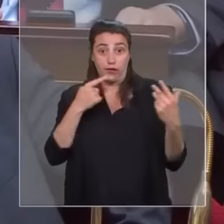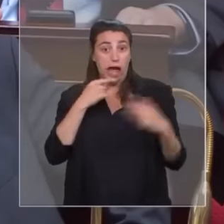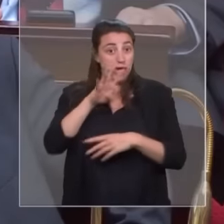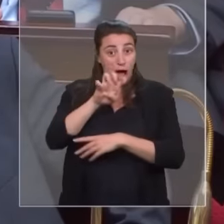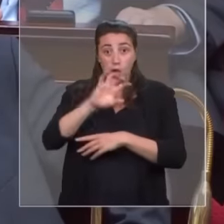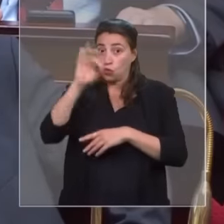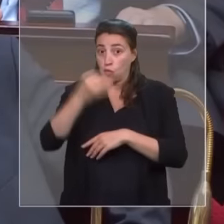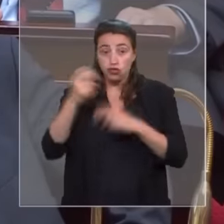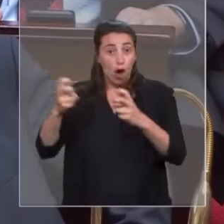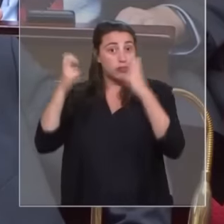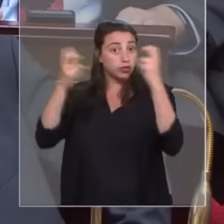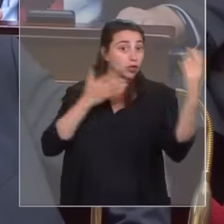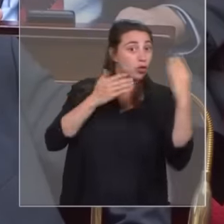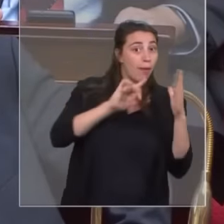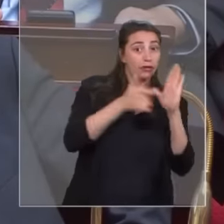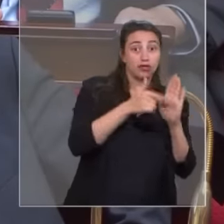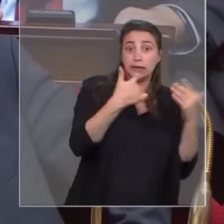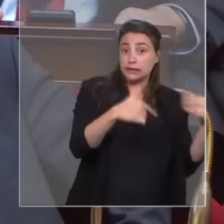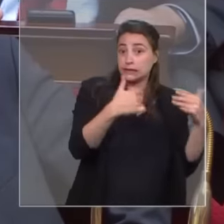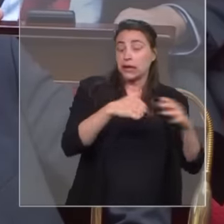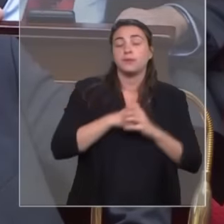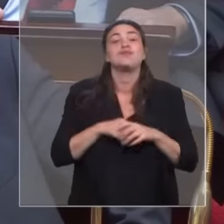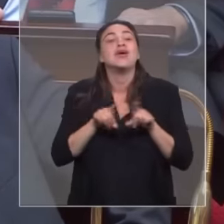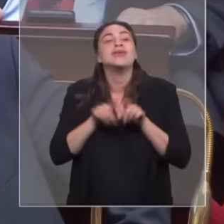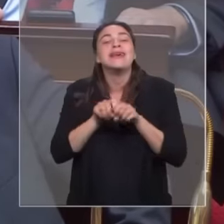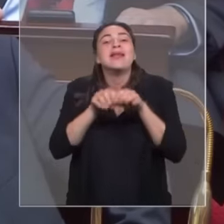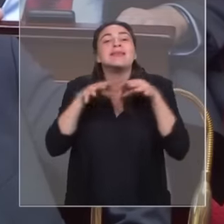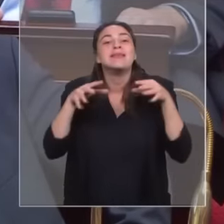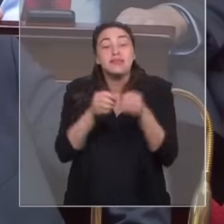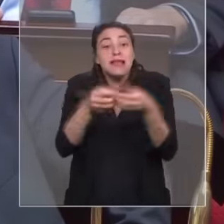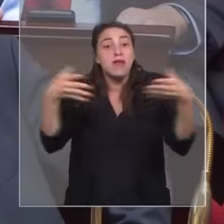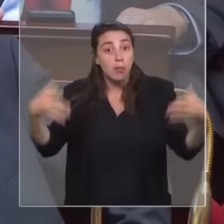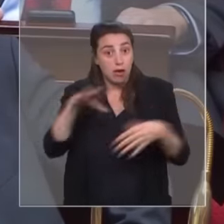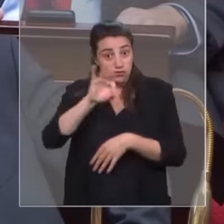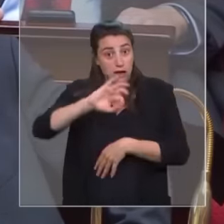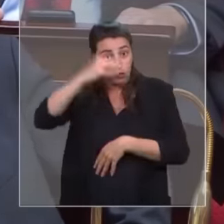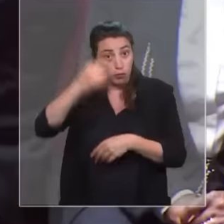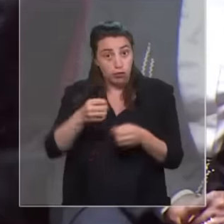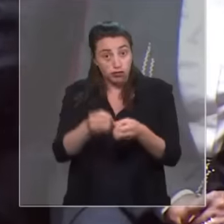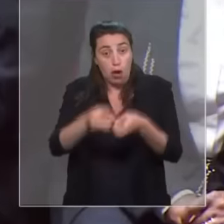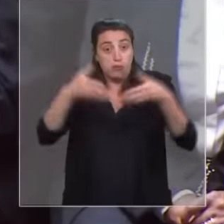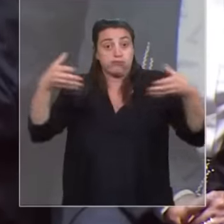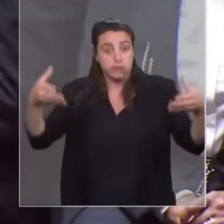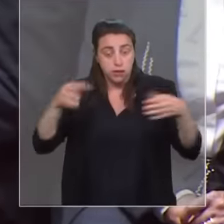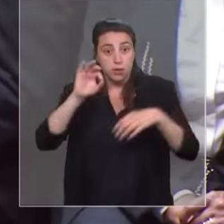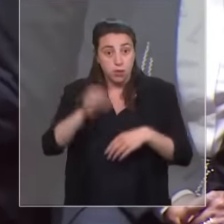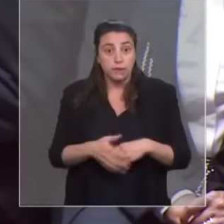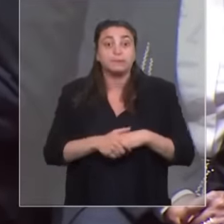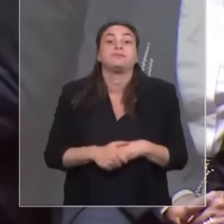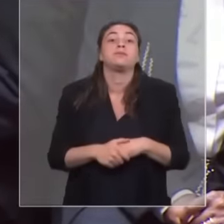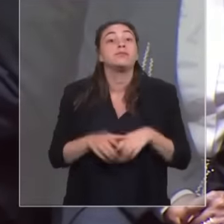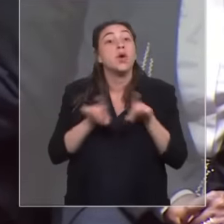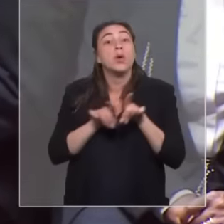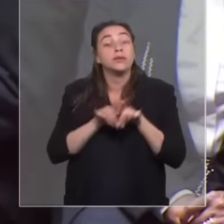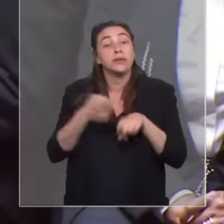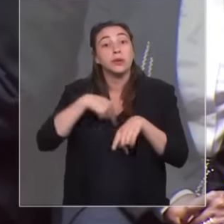Nous avons augmenté nos traits de développement de 50% en 6 ans. C'est un fait. Partout sur le continent, nous menons des coopérations avec les